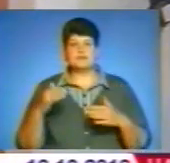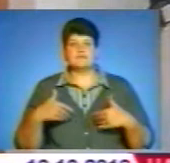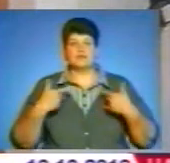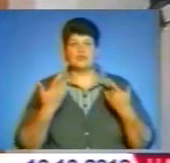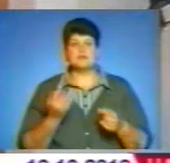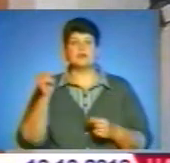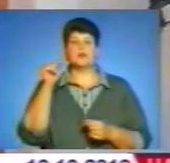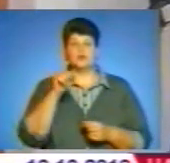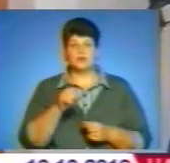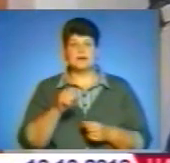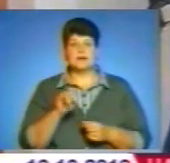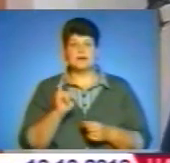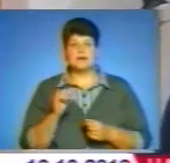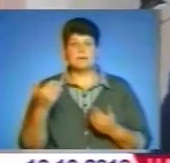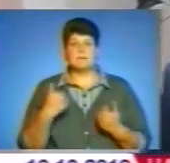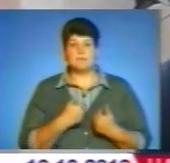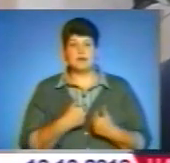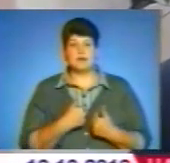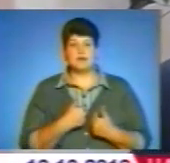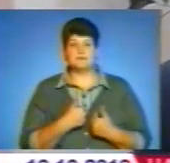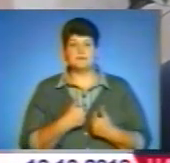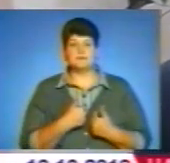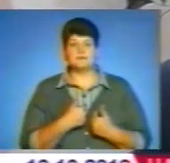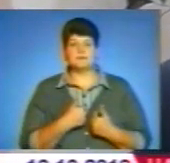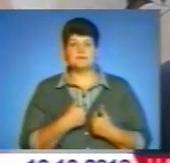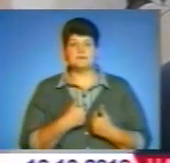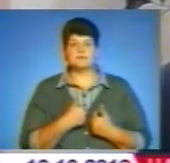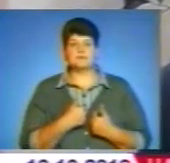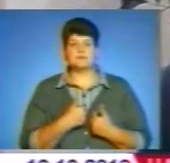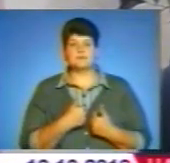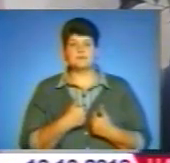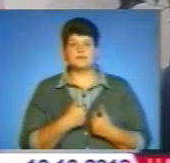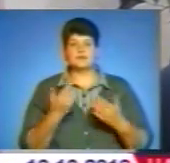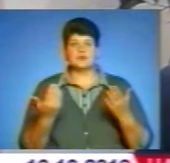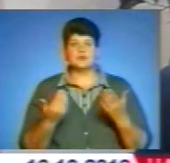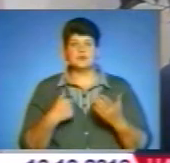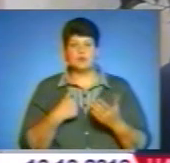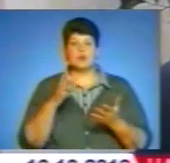Знав, що такий інваспорт є і звернувся туди.